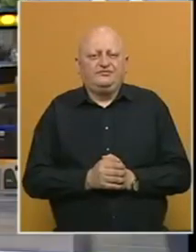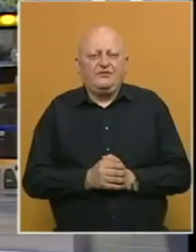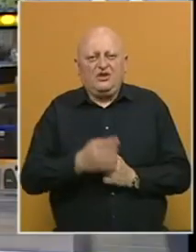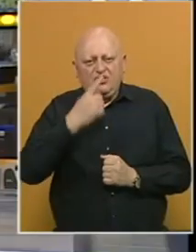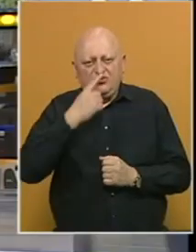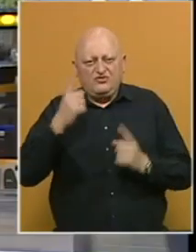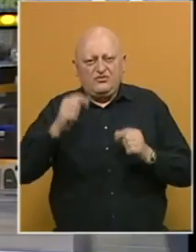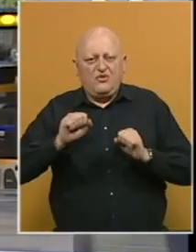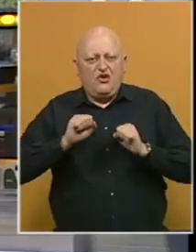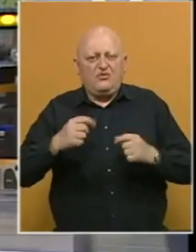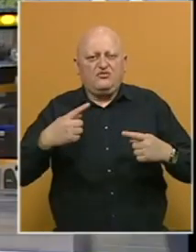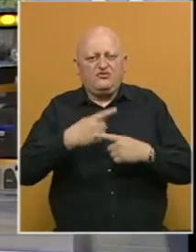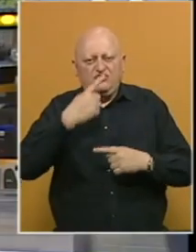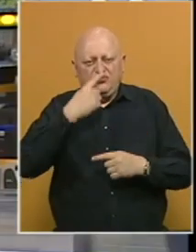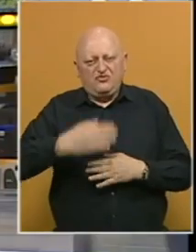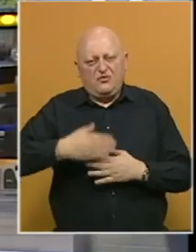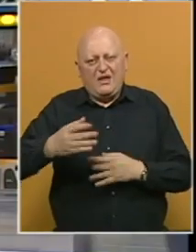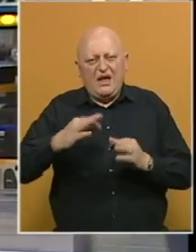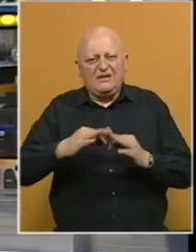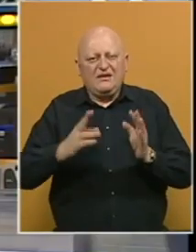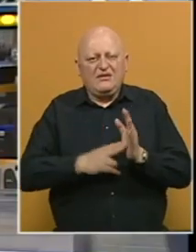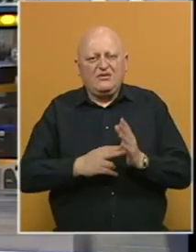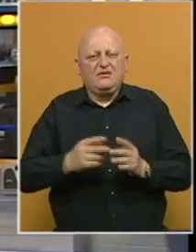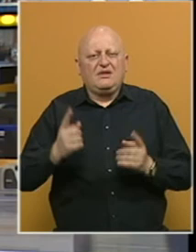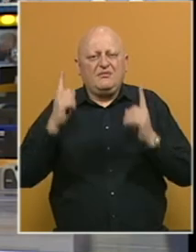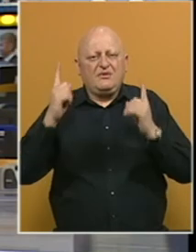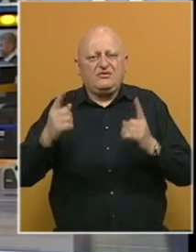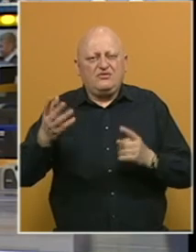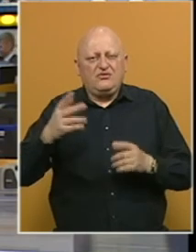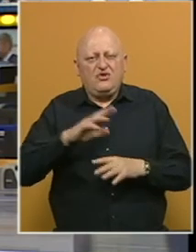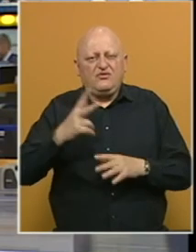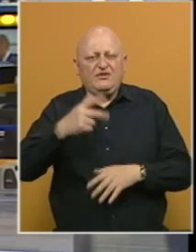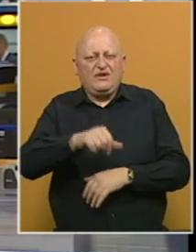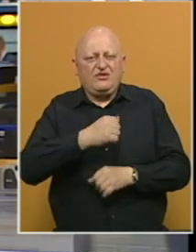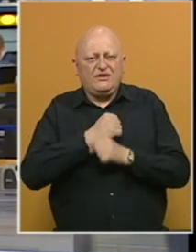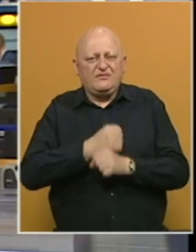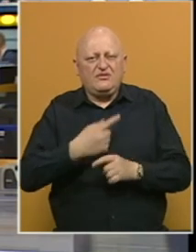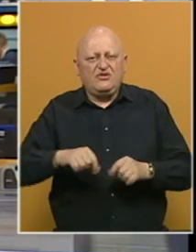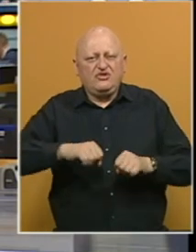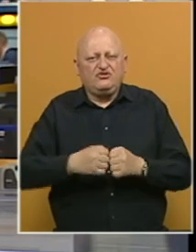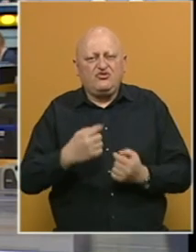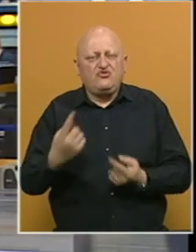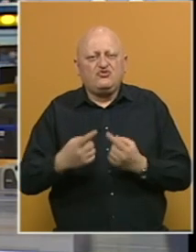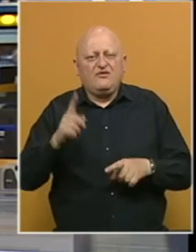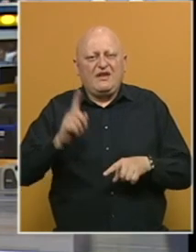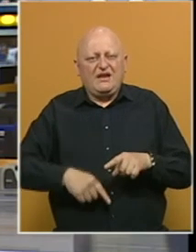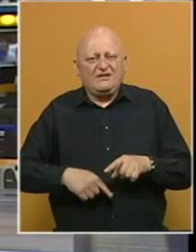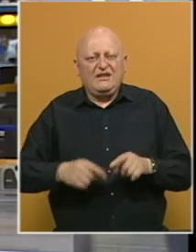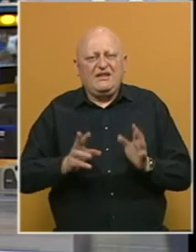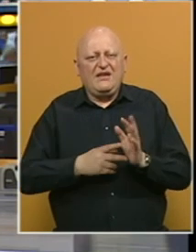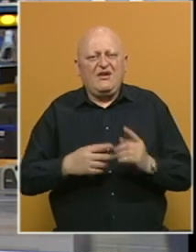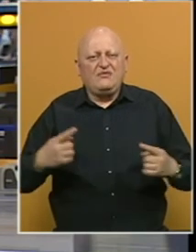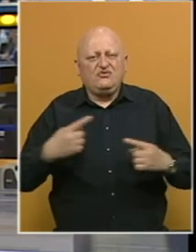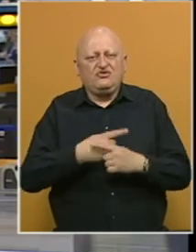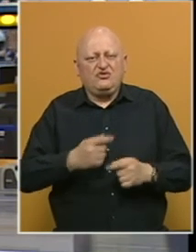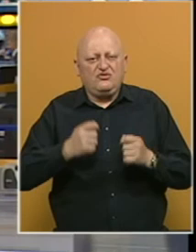Ruski sud odbio je žalbu ruskog opozicionara Alekseja Navaljnog na presud od gotovo tri godine zatvora zbog kršenja uslovne kazne. Navaljni